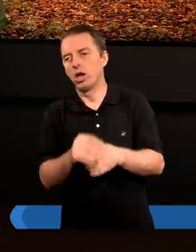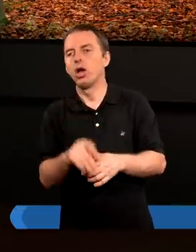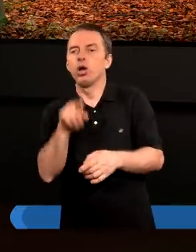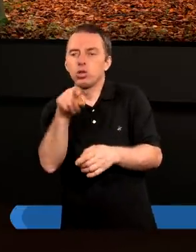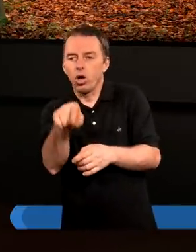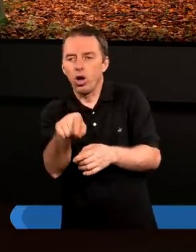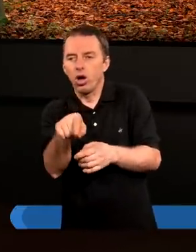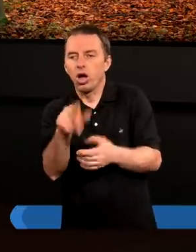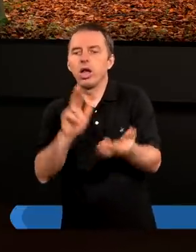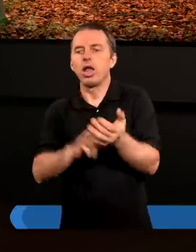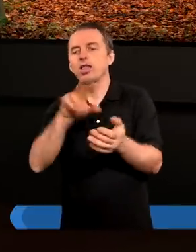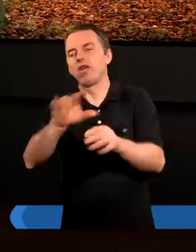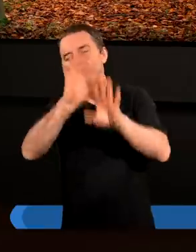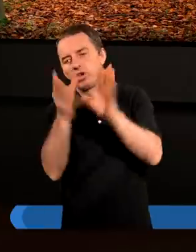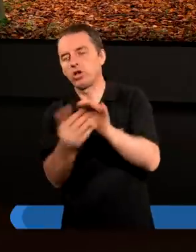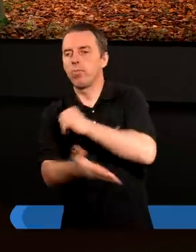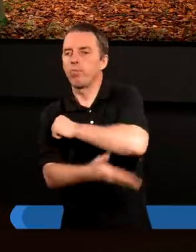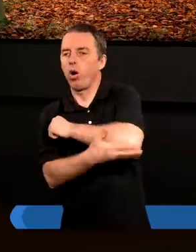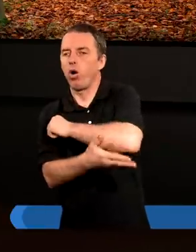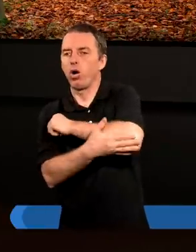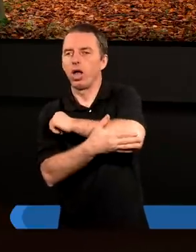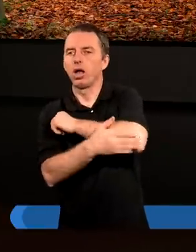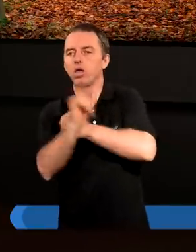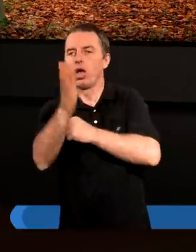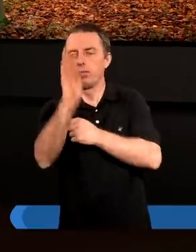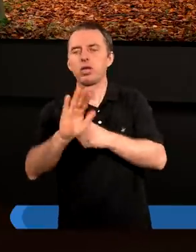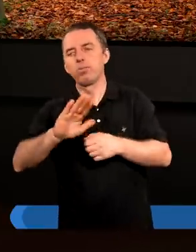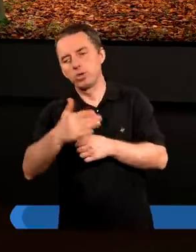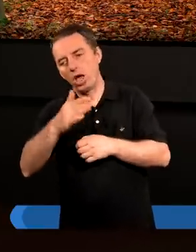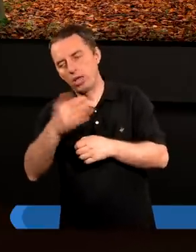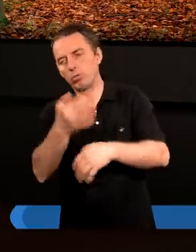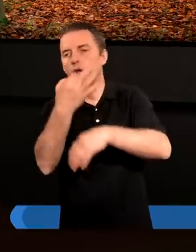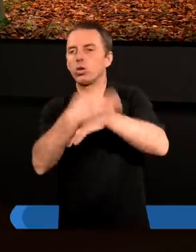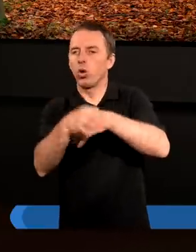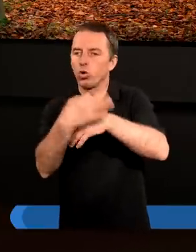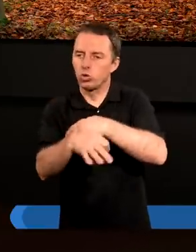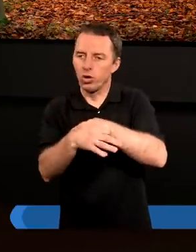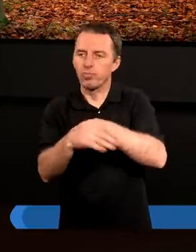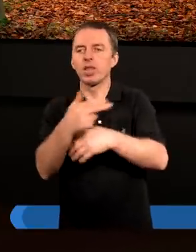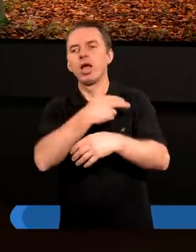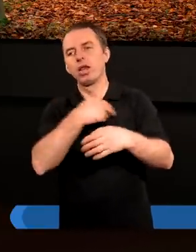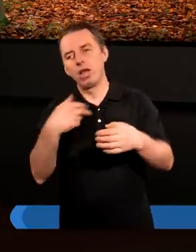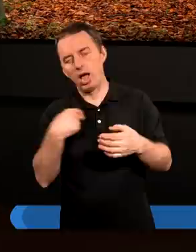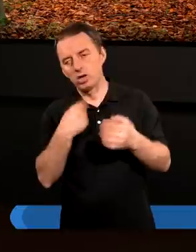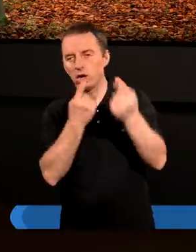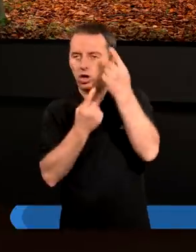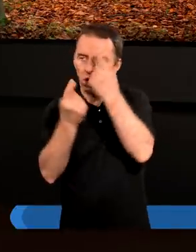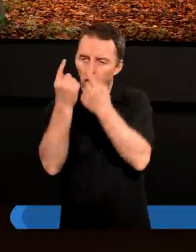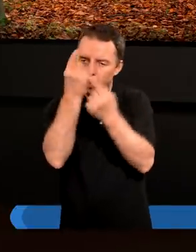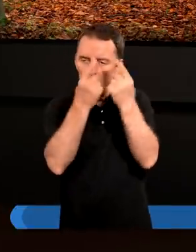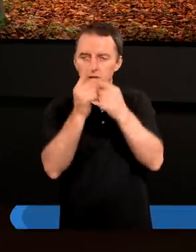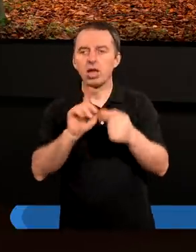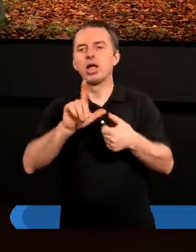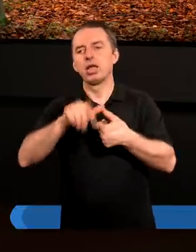na czym to wszystko polega? To będzie przedmiot studiów naszych i rozważań